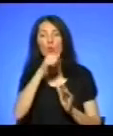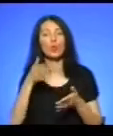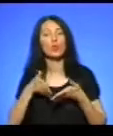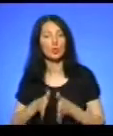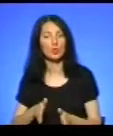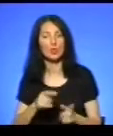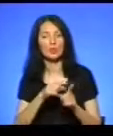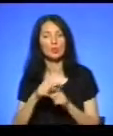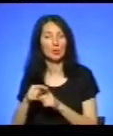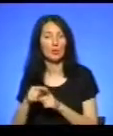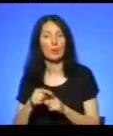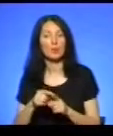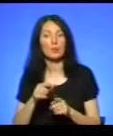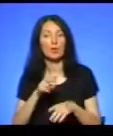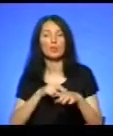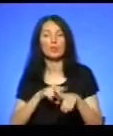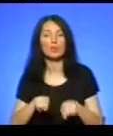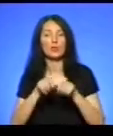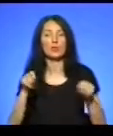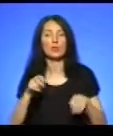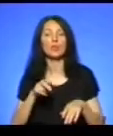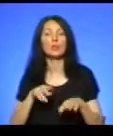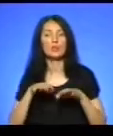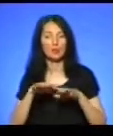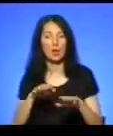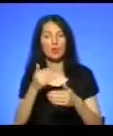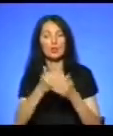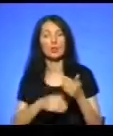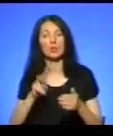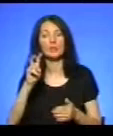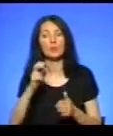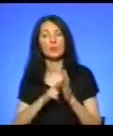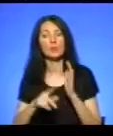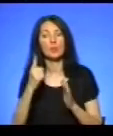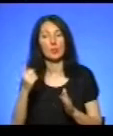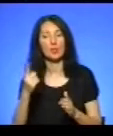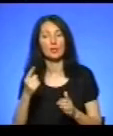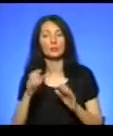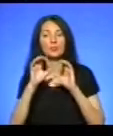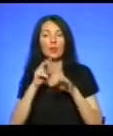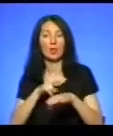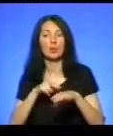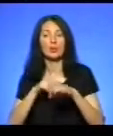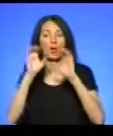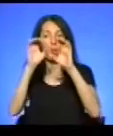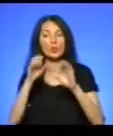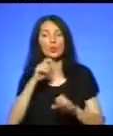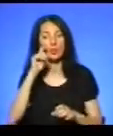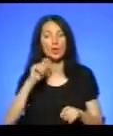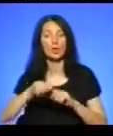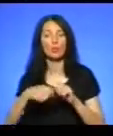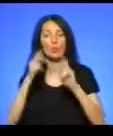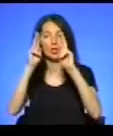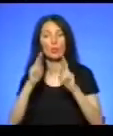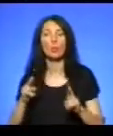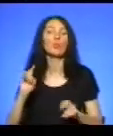Андрія Василика, правоохоронці відкрили кримінальне провадження за статтею 281 Кримінального кодексу України «Порушення правил